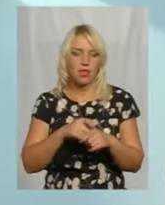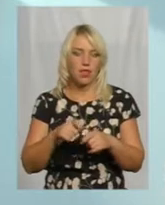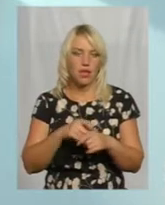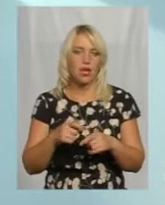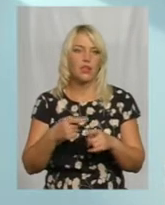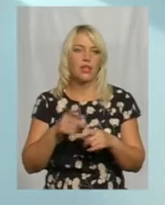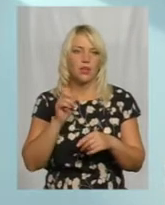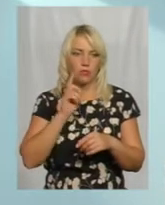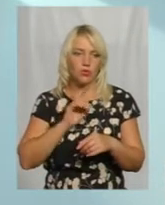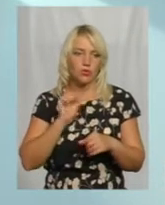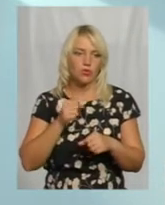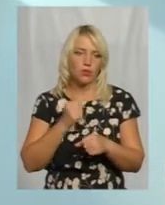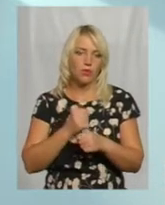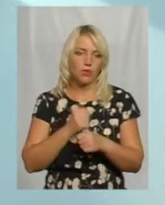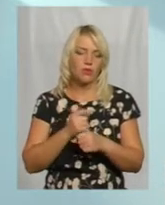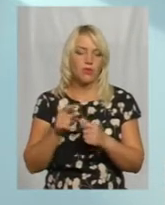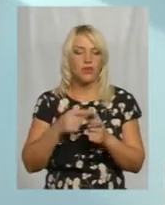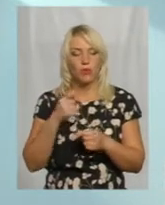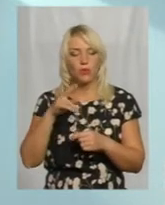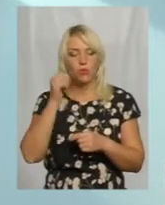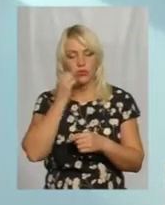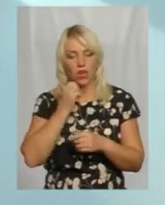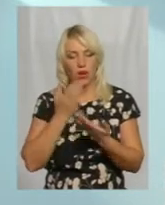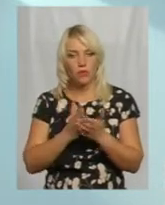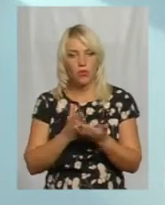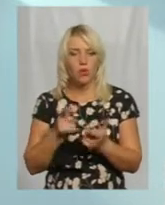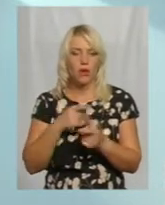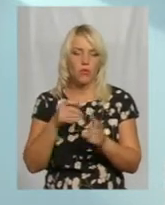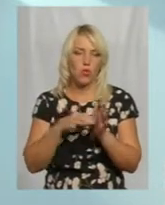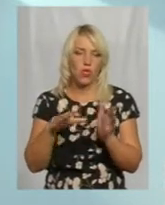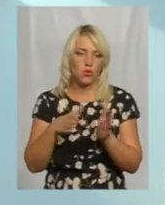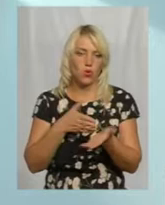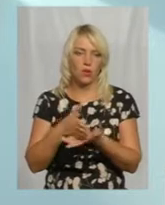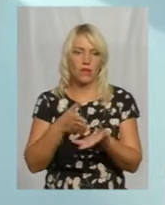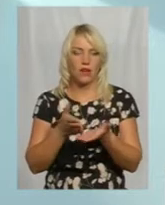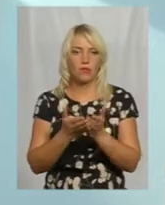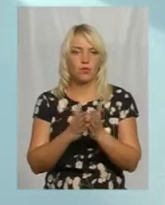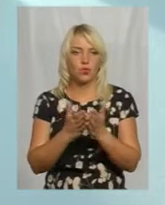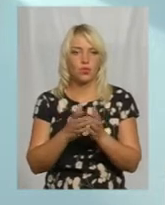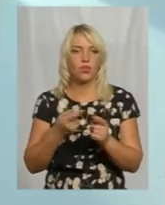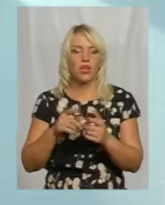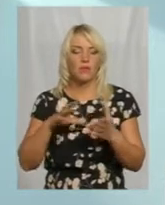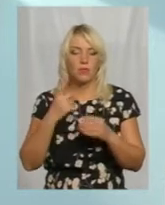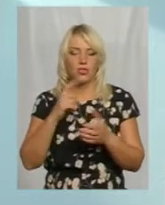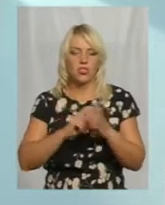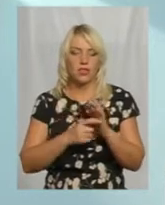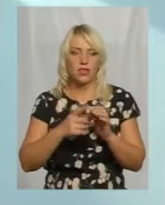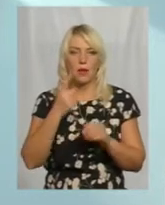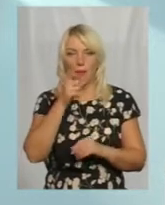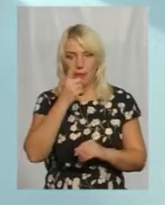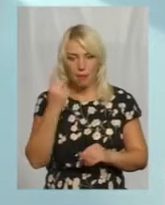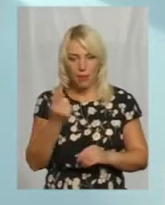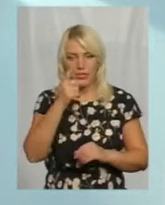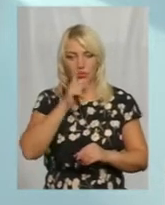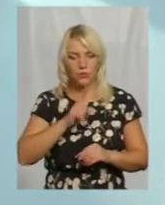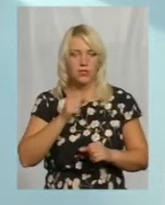працювати поки що. Або старий підручник використовувати, або електронний варіант, або у першому класі і взагалі можна на перший місяць працювати і